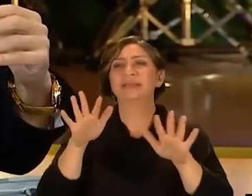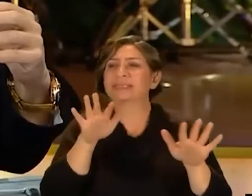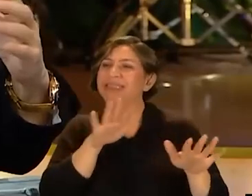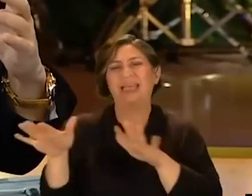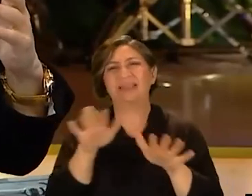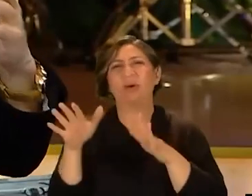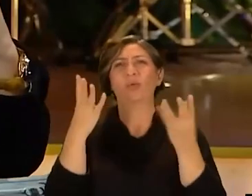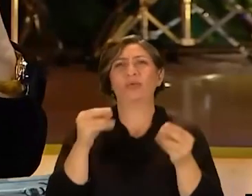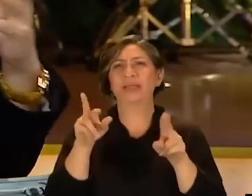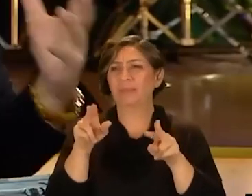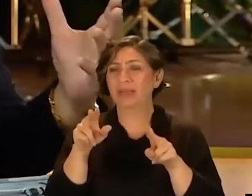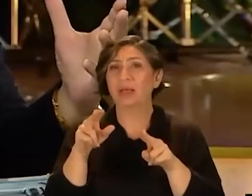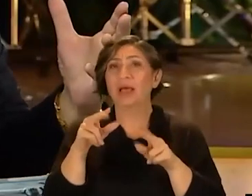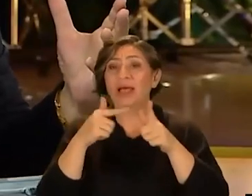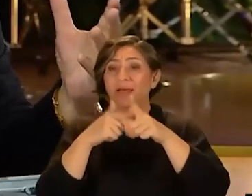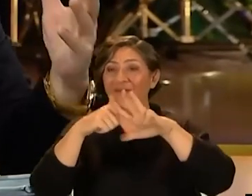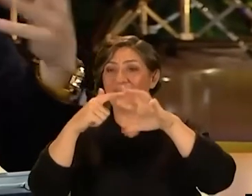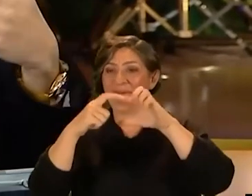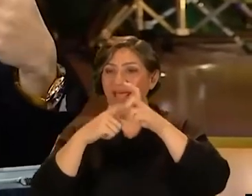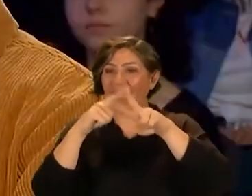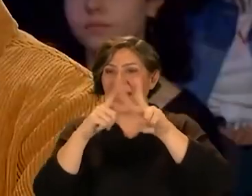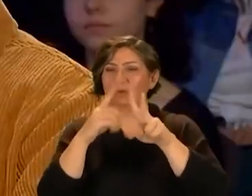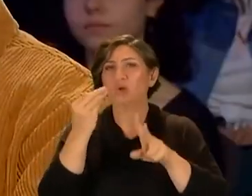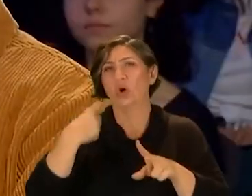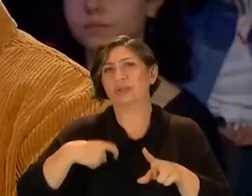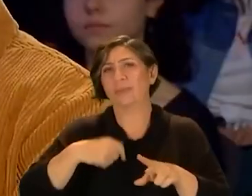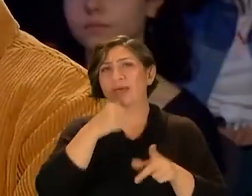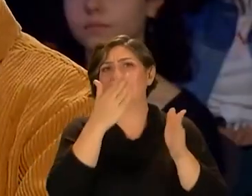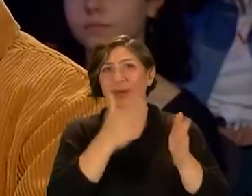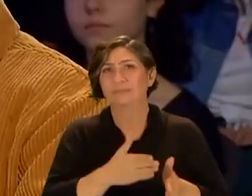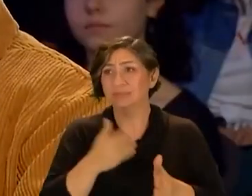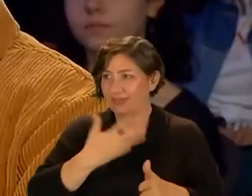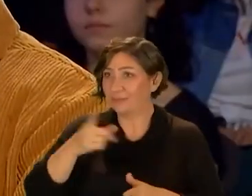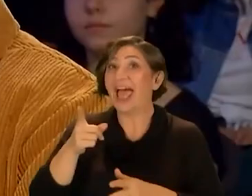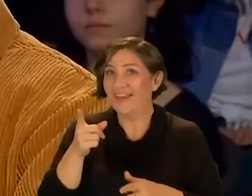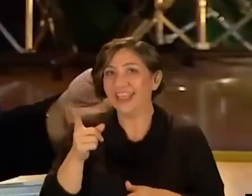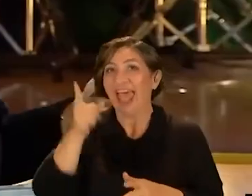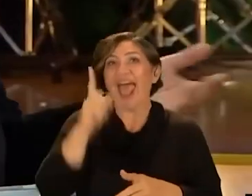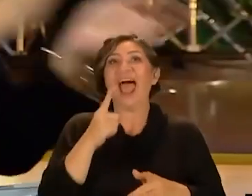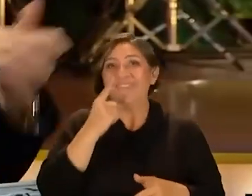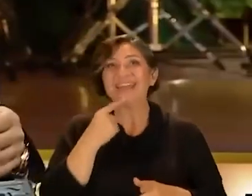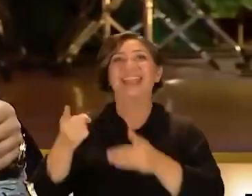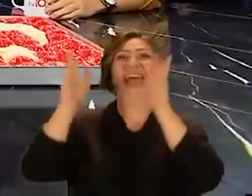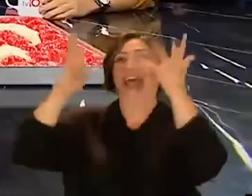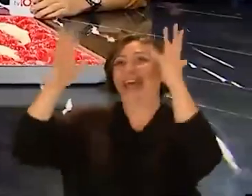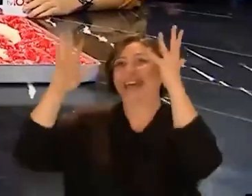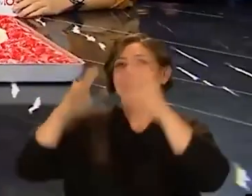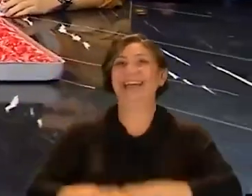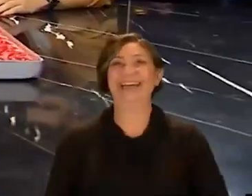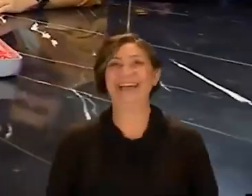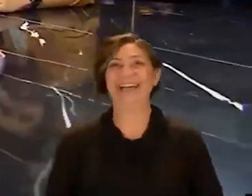sarsıntı geçirdi ve Fergan hakikaten çok özel bir adam Ben çok seviyorum sen de sever misin? Evet İlk evet'i duyduk